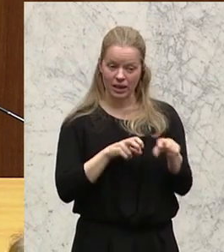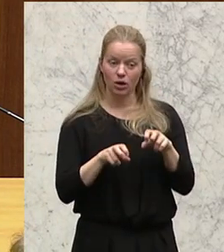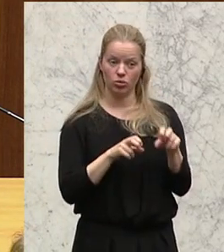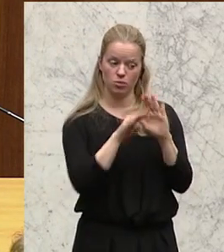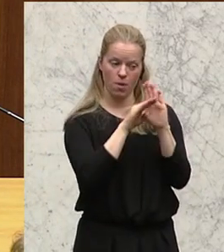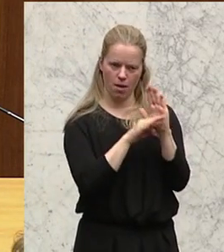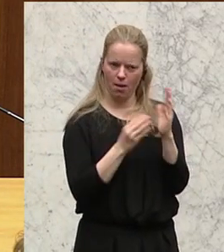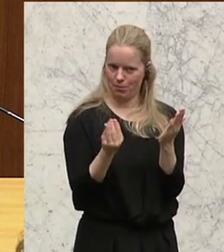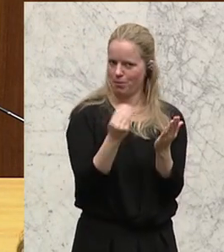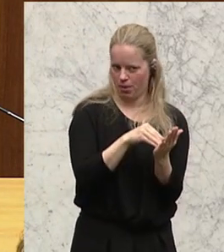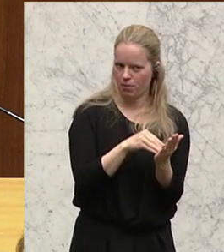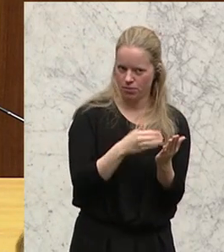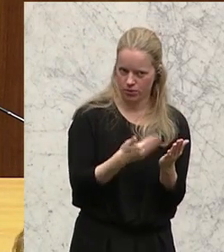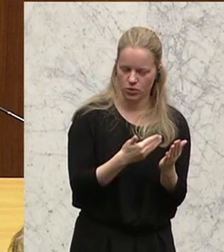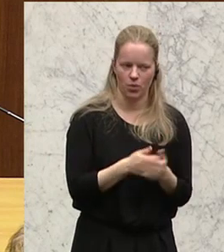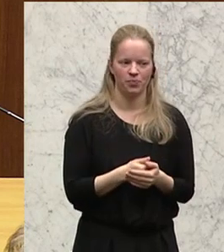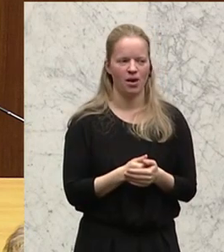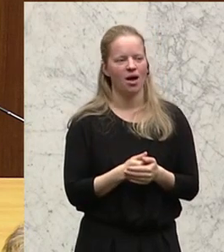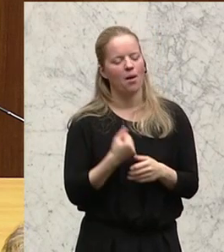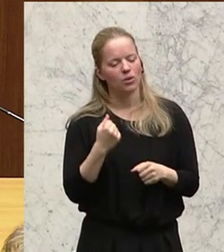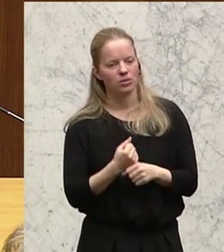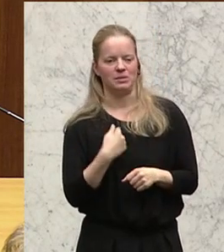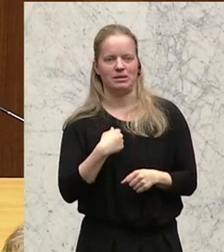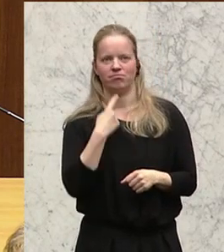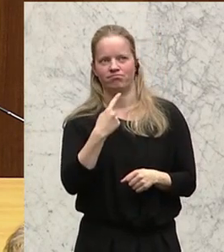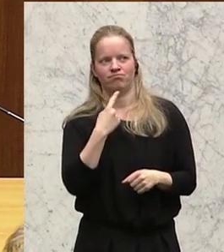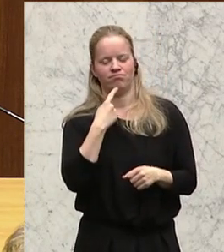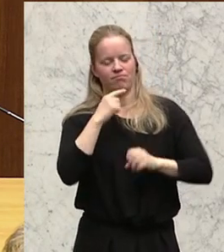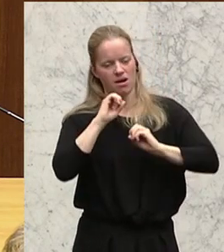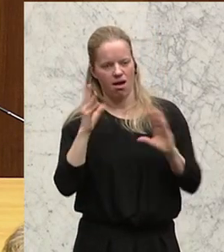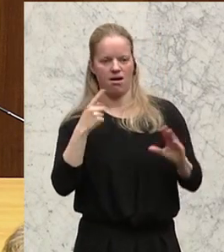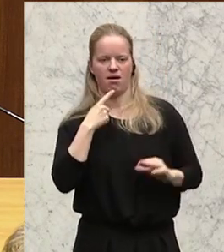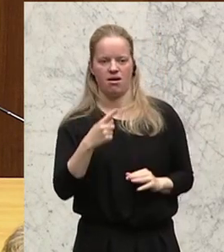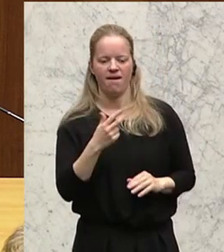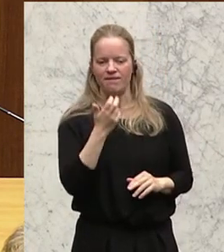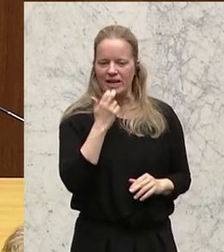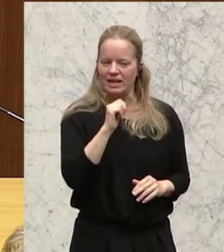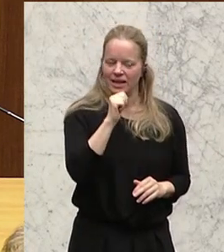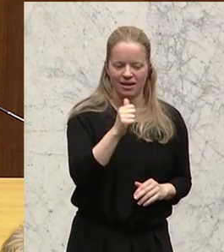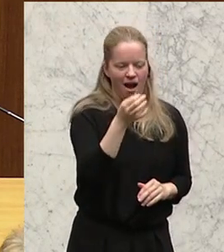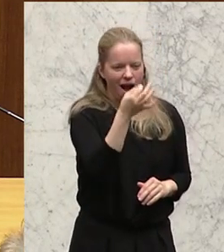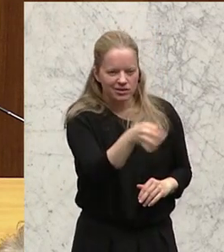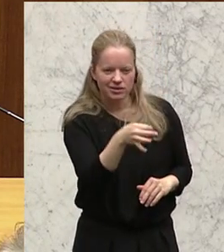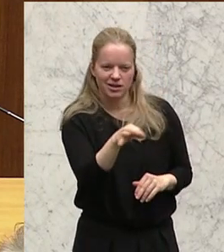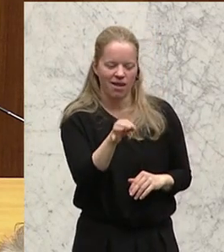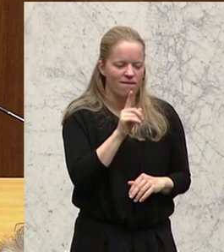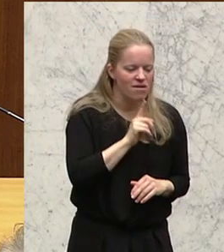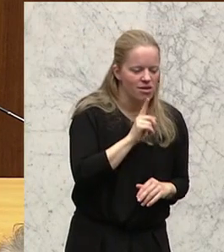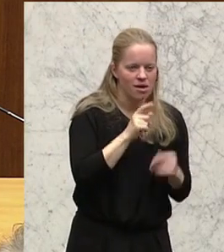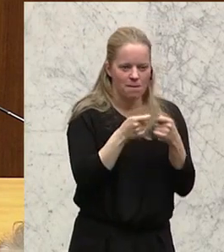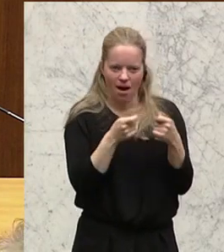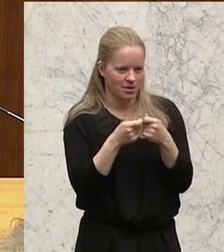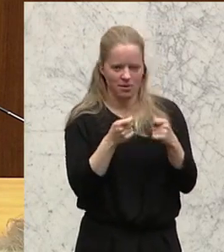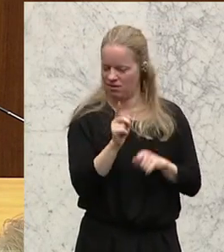verankert. Ich sage aber auch ganz deutlich, wir wollen keine Einzelmaßnahmen, sondern ein stimmiges Gesamtpaket.